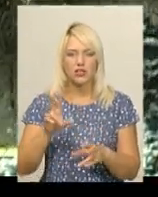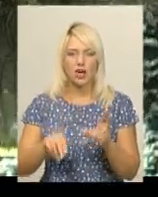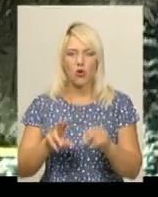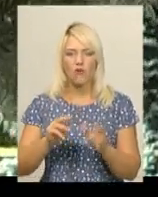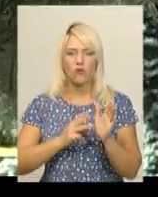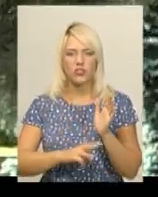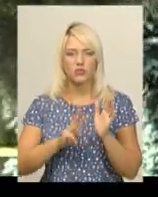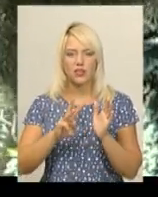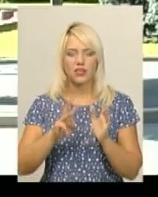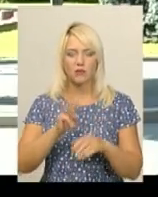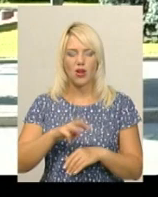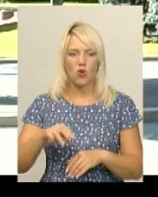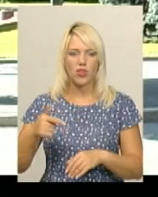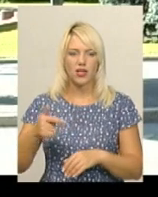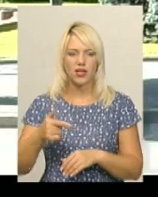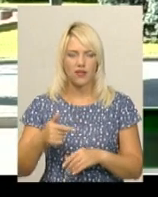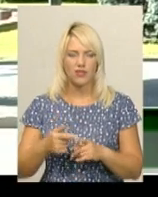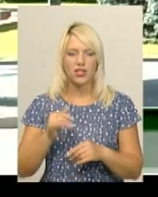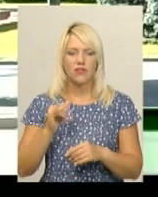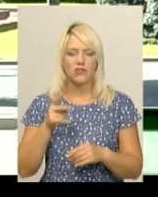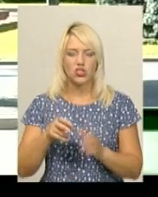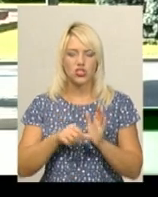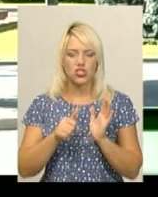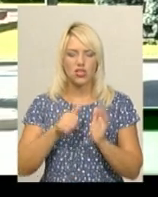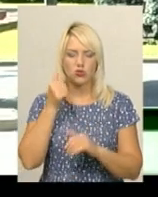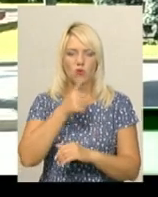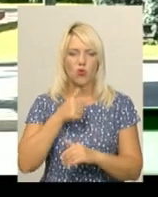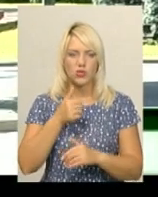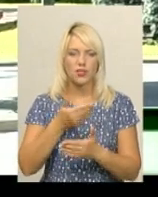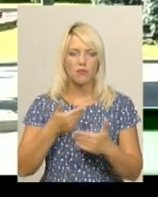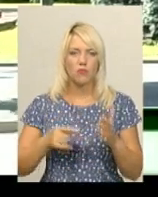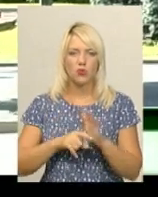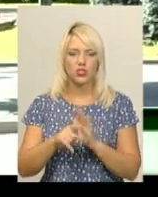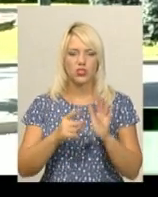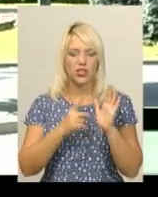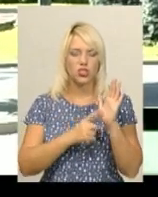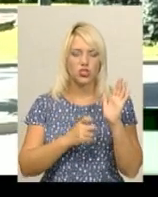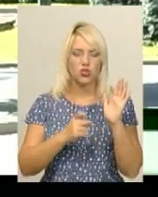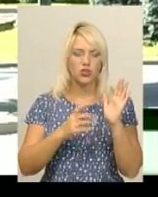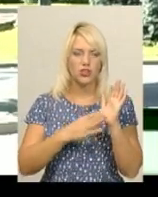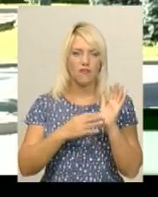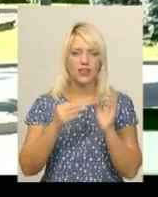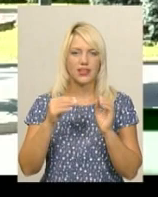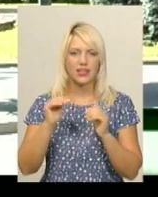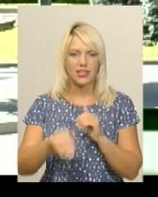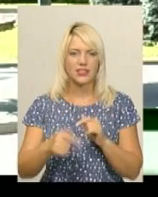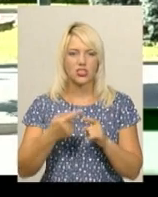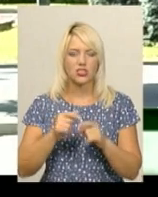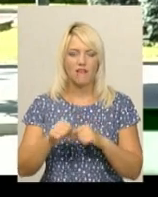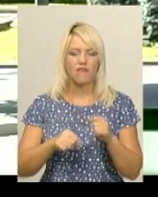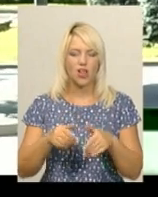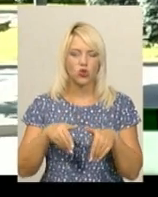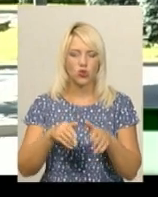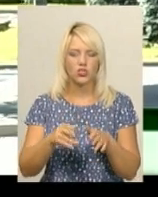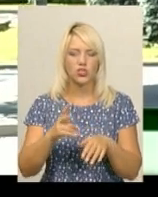83 мільйони гривень. В 2016 році ми починали з суми 609 тисяч, це велодоріжка по